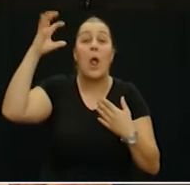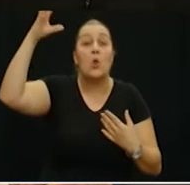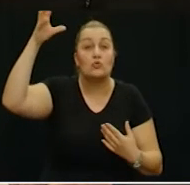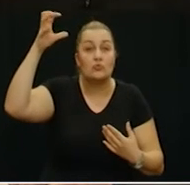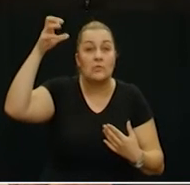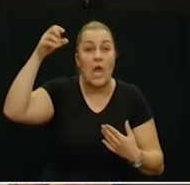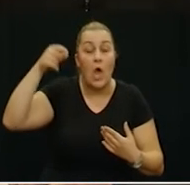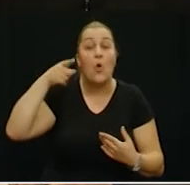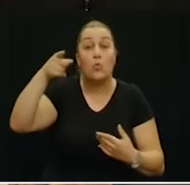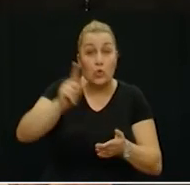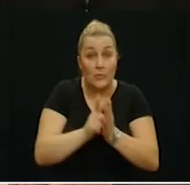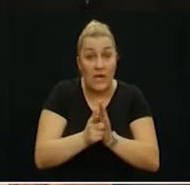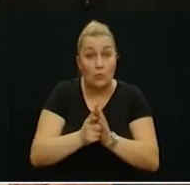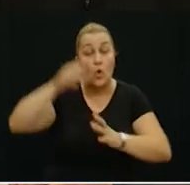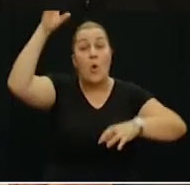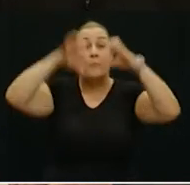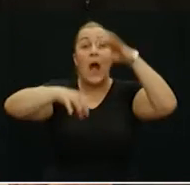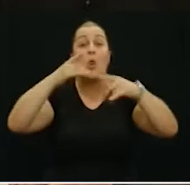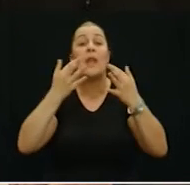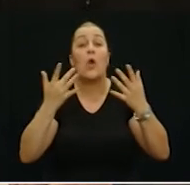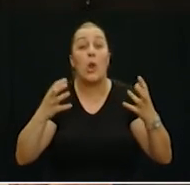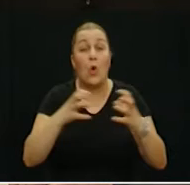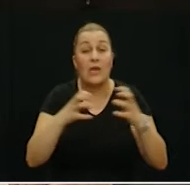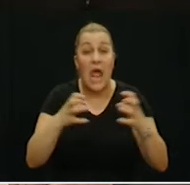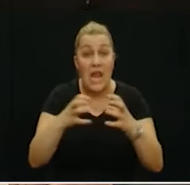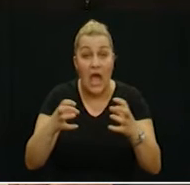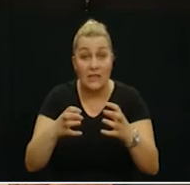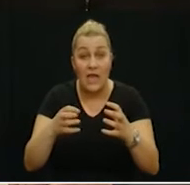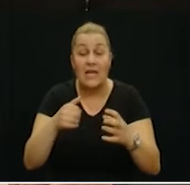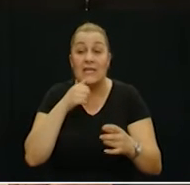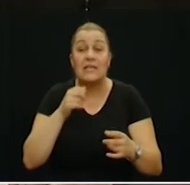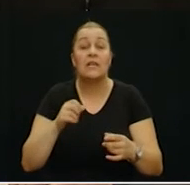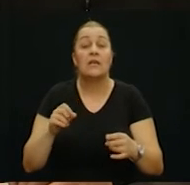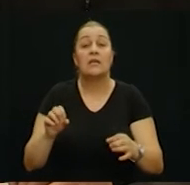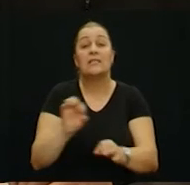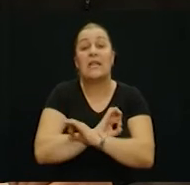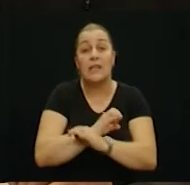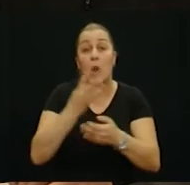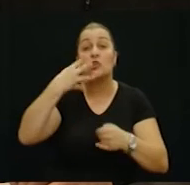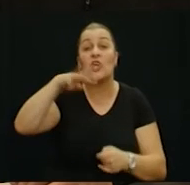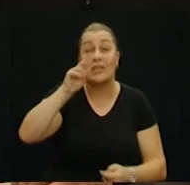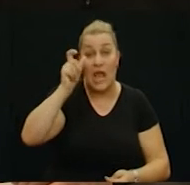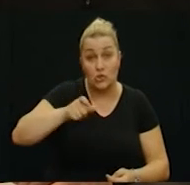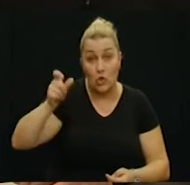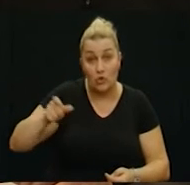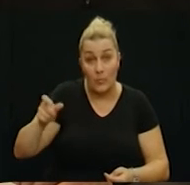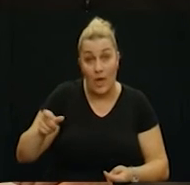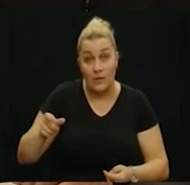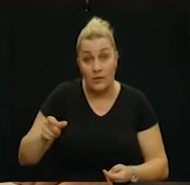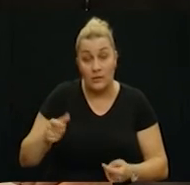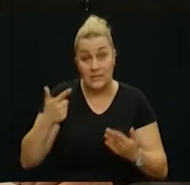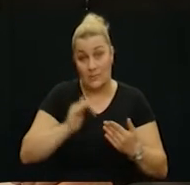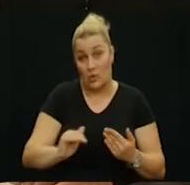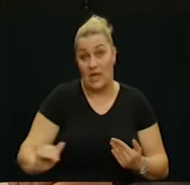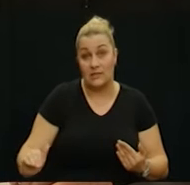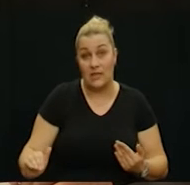U tom trenutku je palo nekoliko granata i stradalo je četrnaestoro ljudi od toga